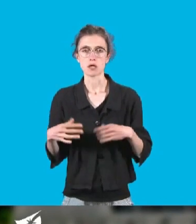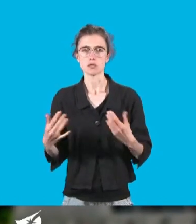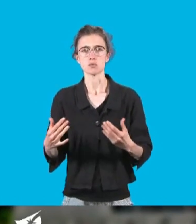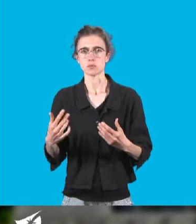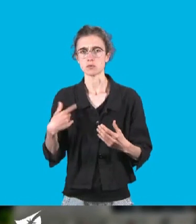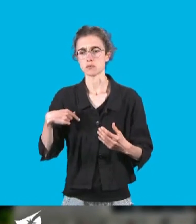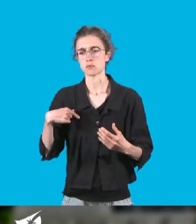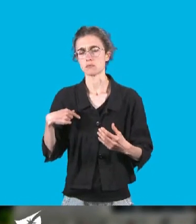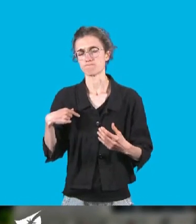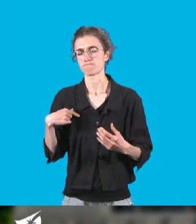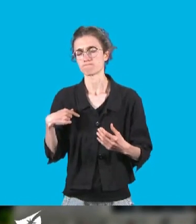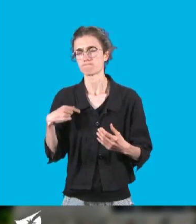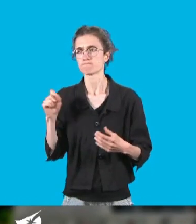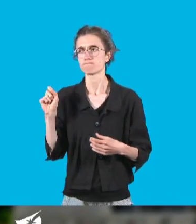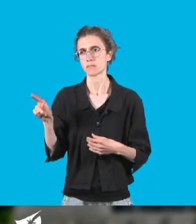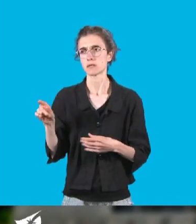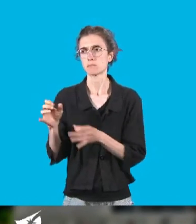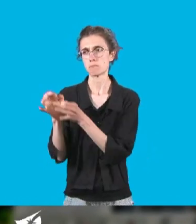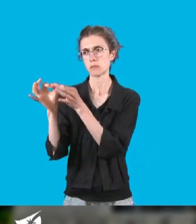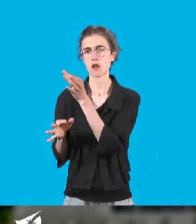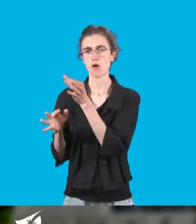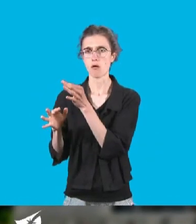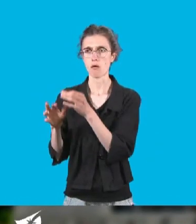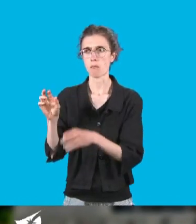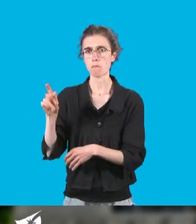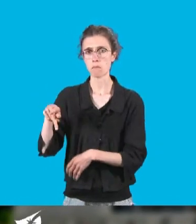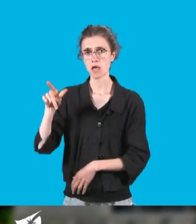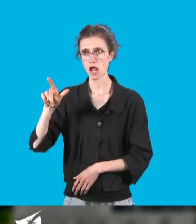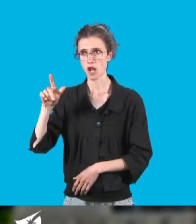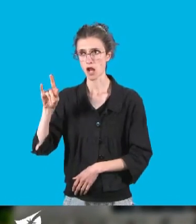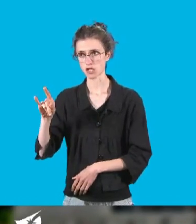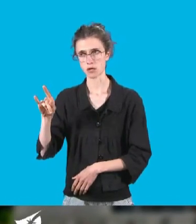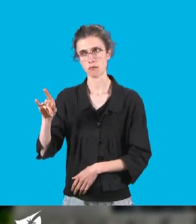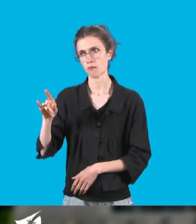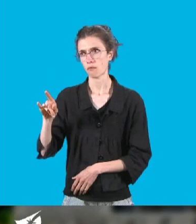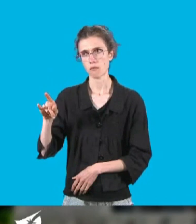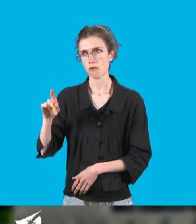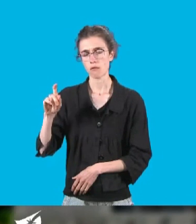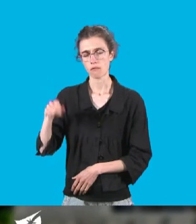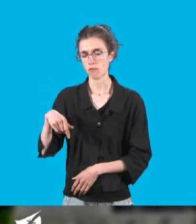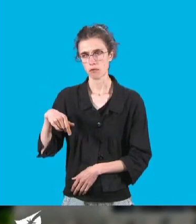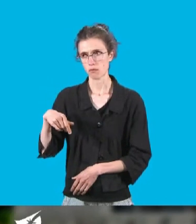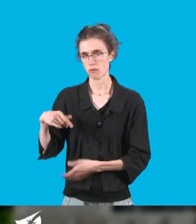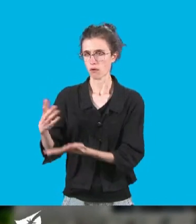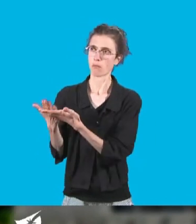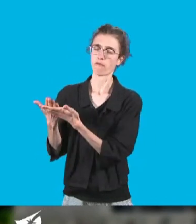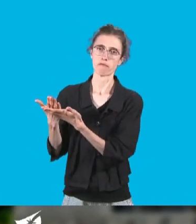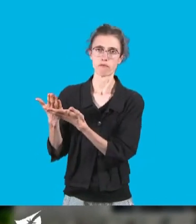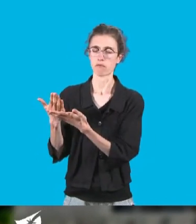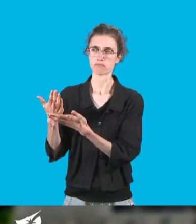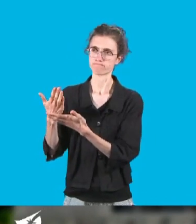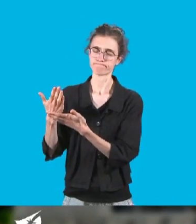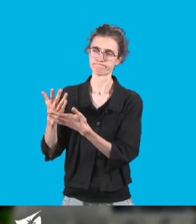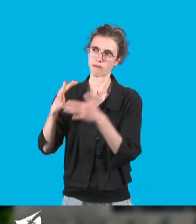plan de relance métropolitain pour débloquer la construction de logements. Un bilan